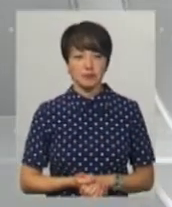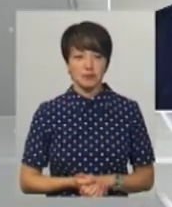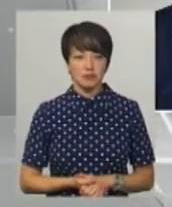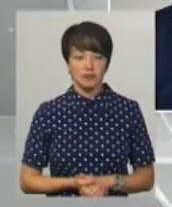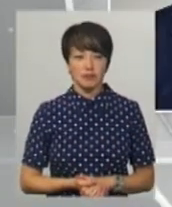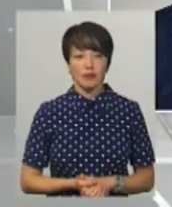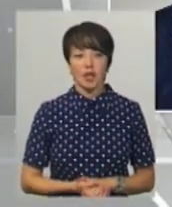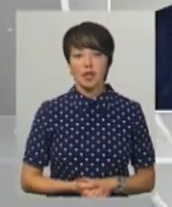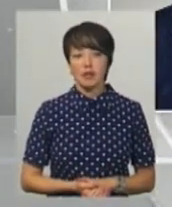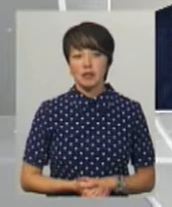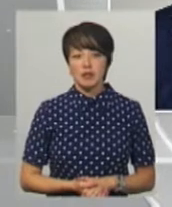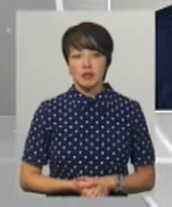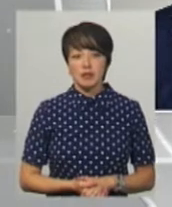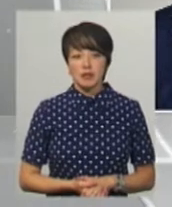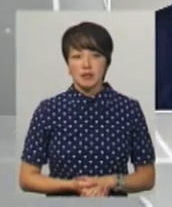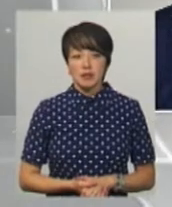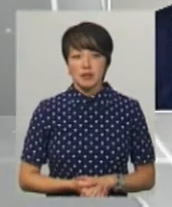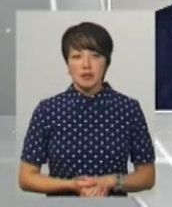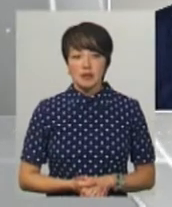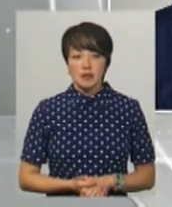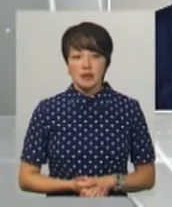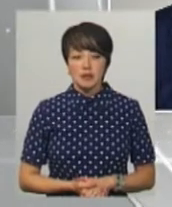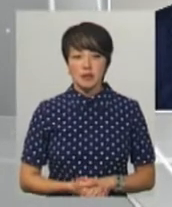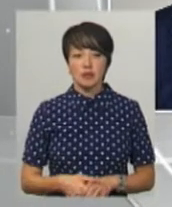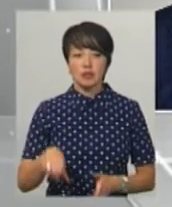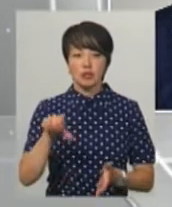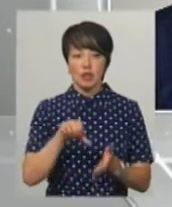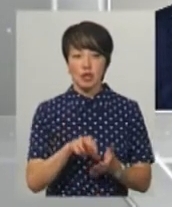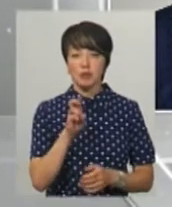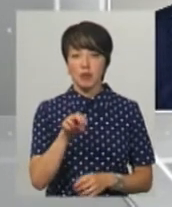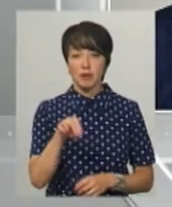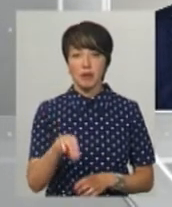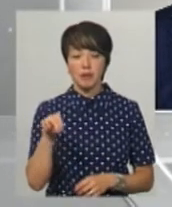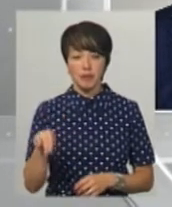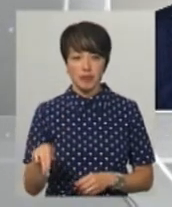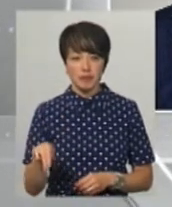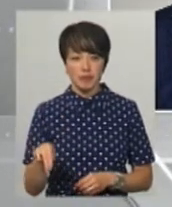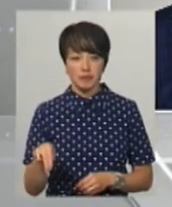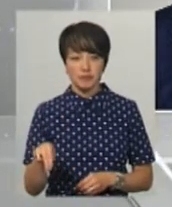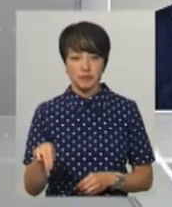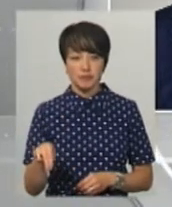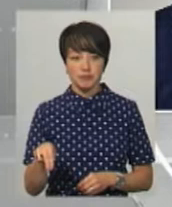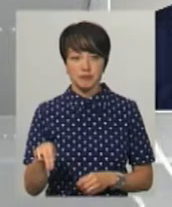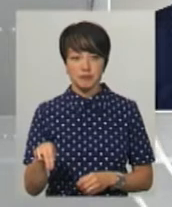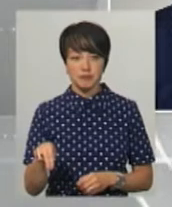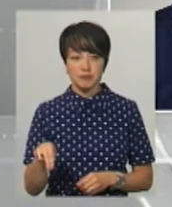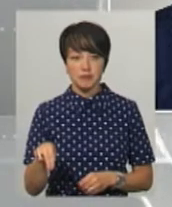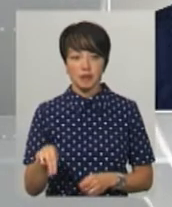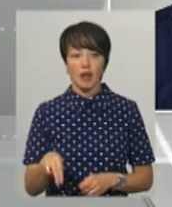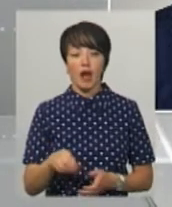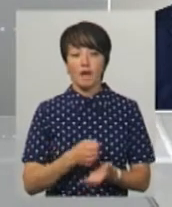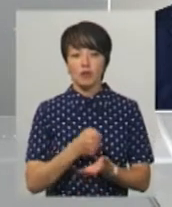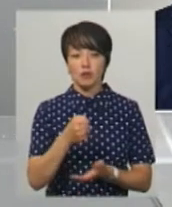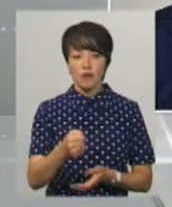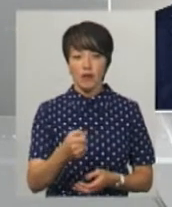Сергій Мельник – член депутатської фракції партії «Блок Петра Порошенка». Безпартійний. Як самовисуванець – кандидат у народні депутати за